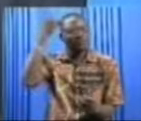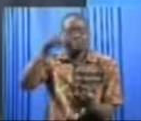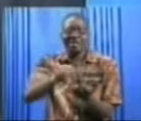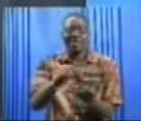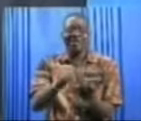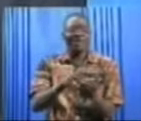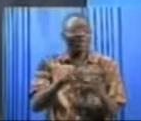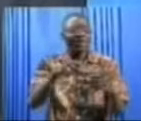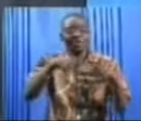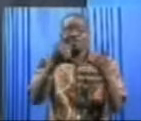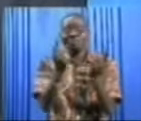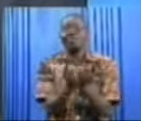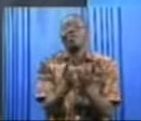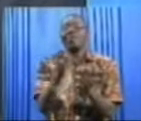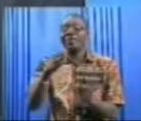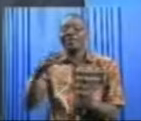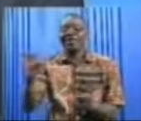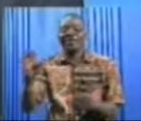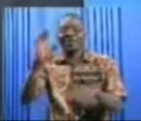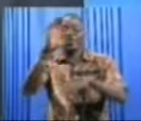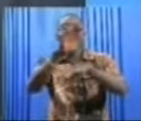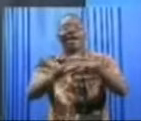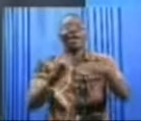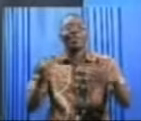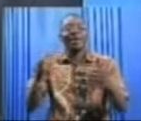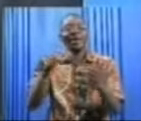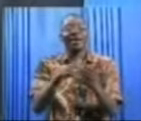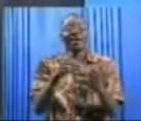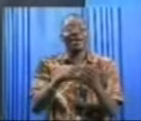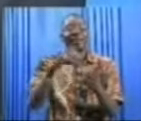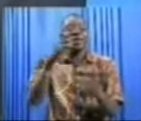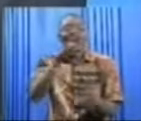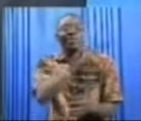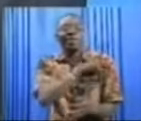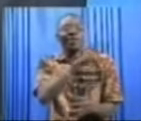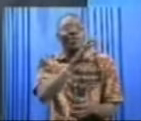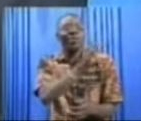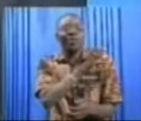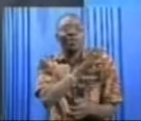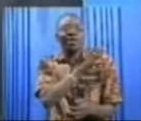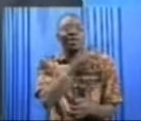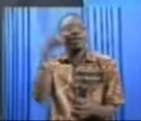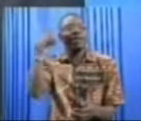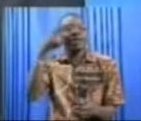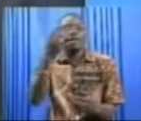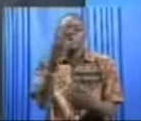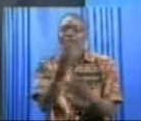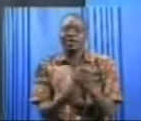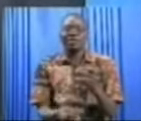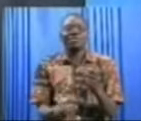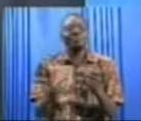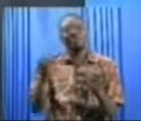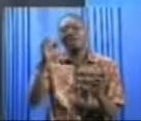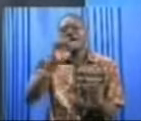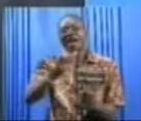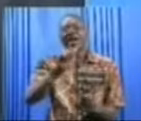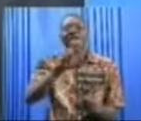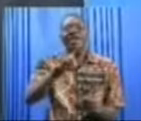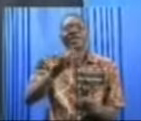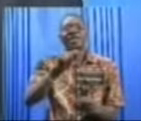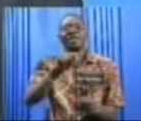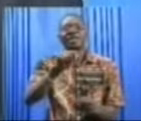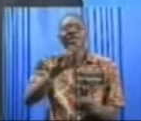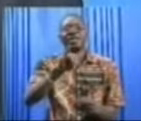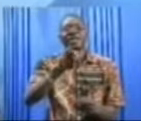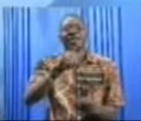le groupe Bukinabé. On a fait appel également à Pierre Koulibaly pour pallier un peu l'absence d'Arcide Bansé. En tout cas, je